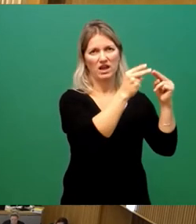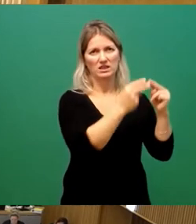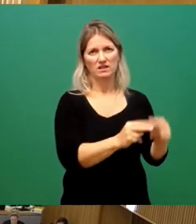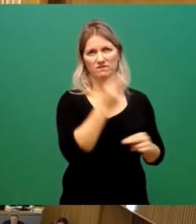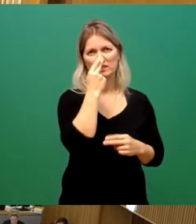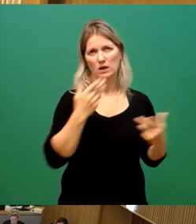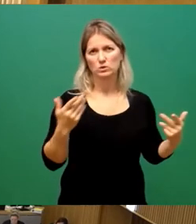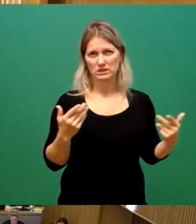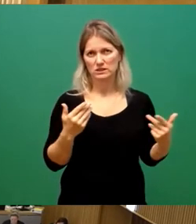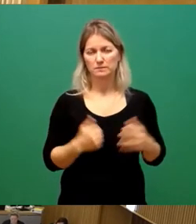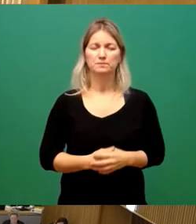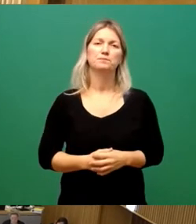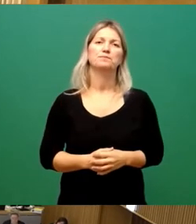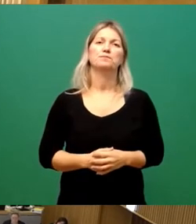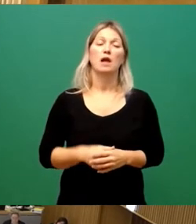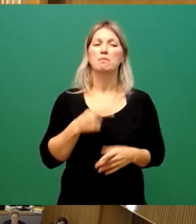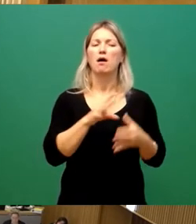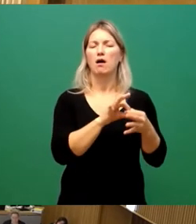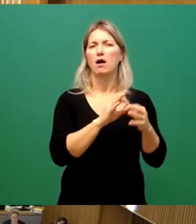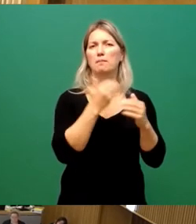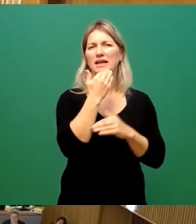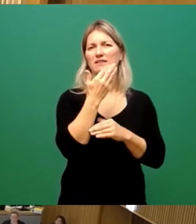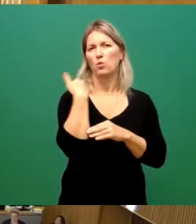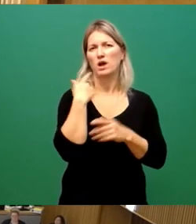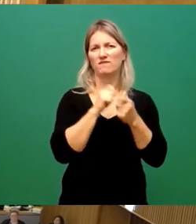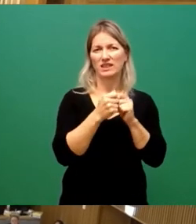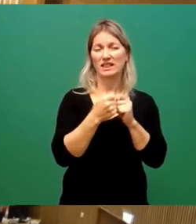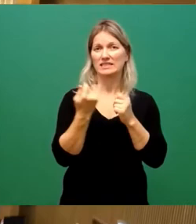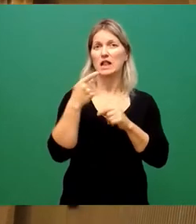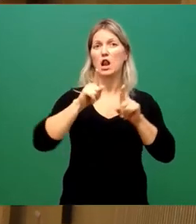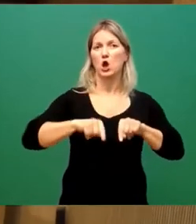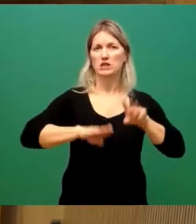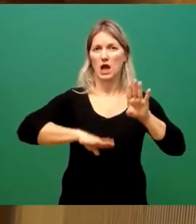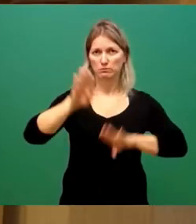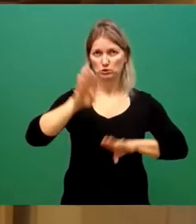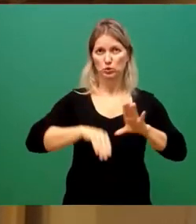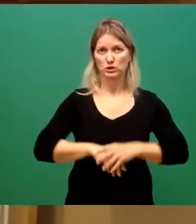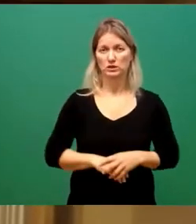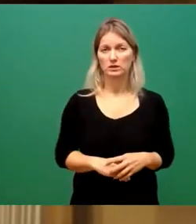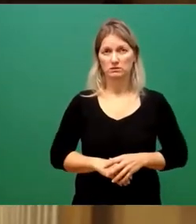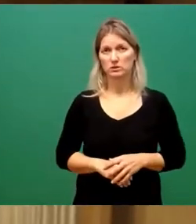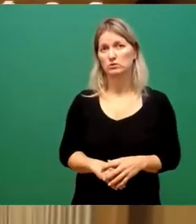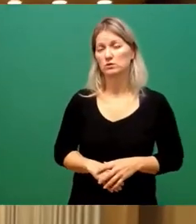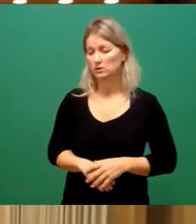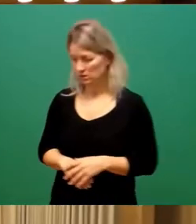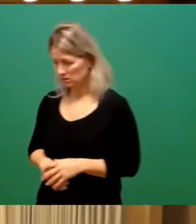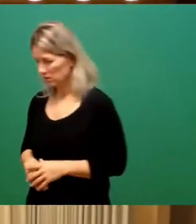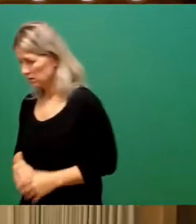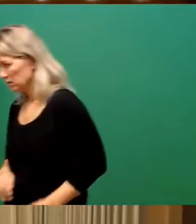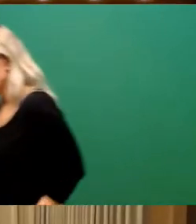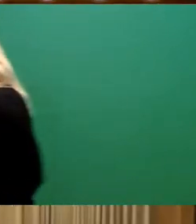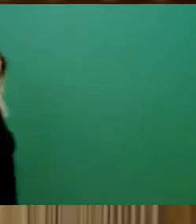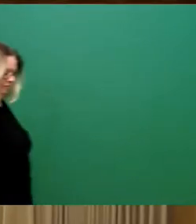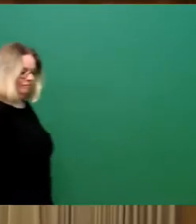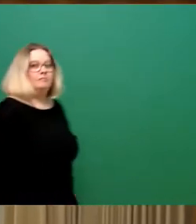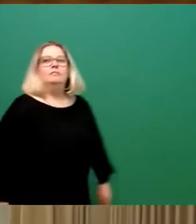Ausschussbericht. So, wir kommen damit zur Abstimmung und da ist Änderungsantrag gestellt